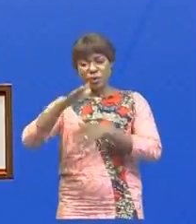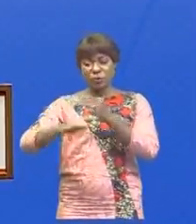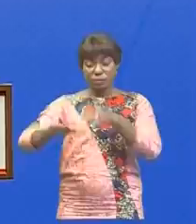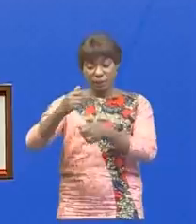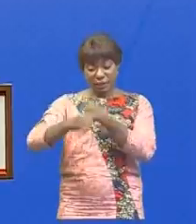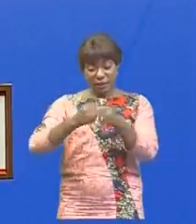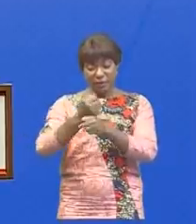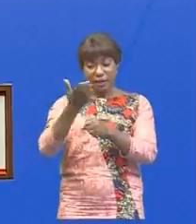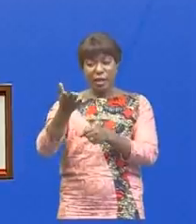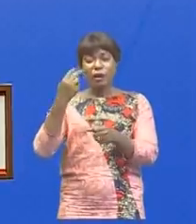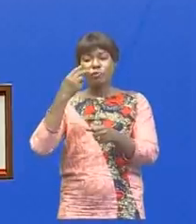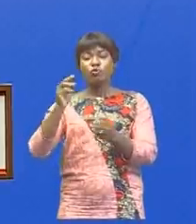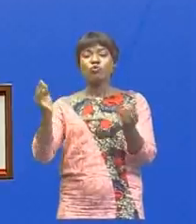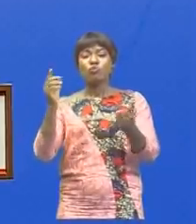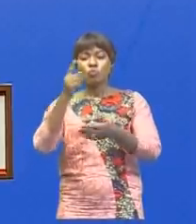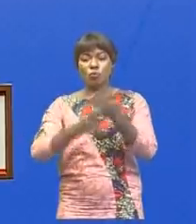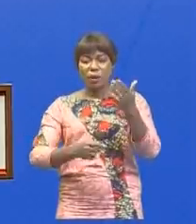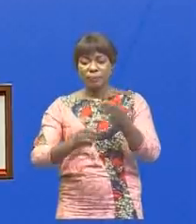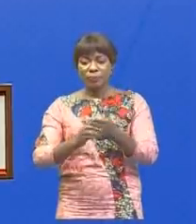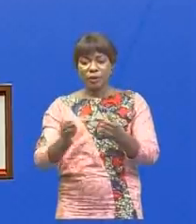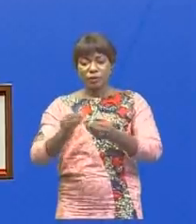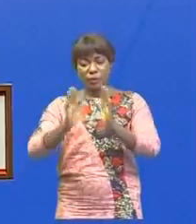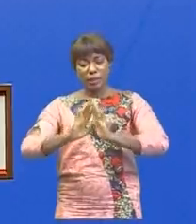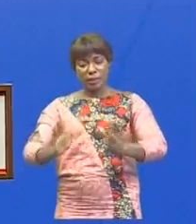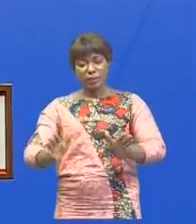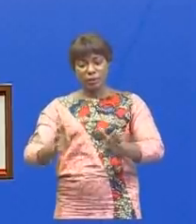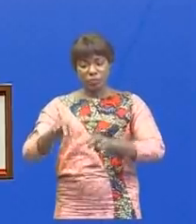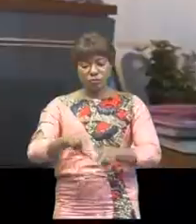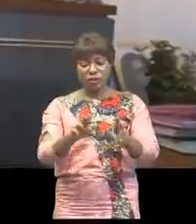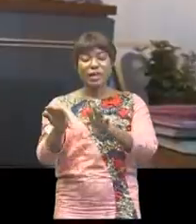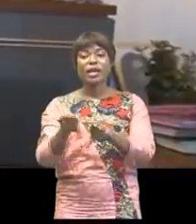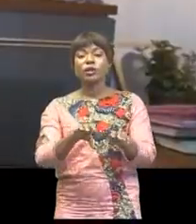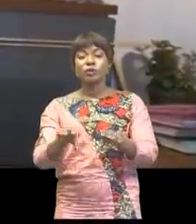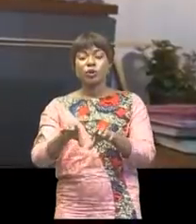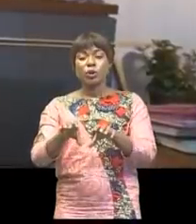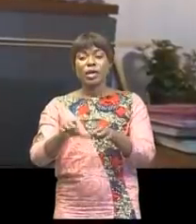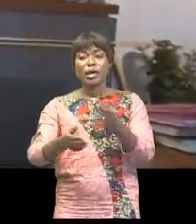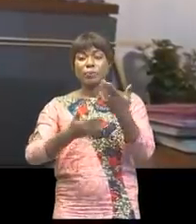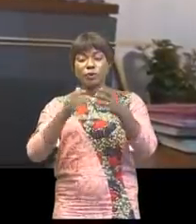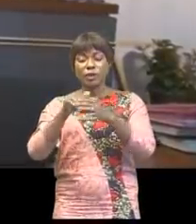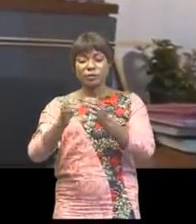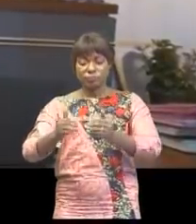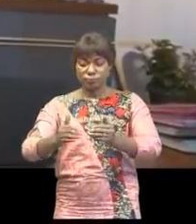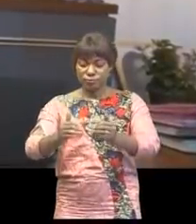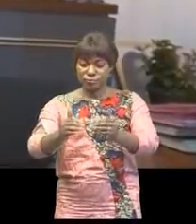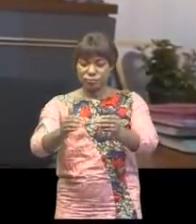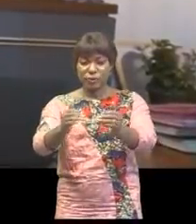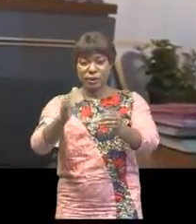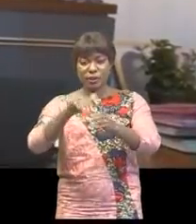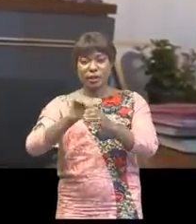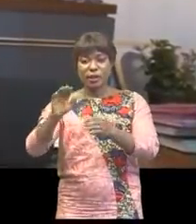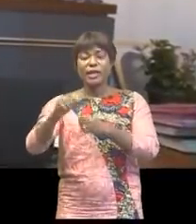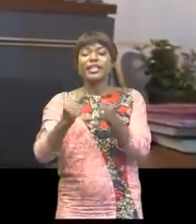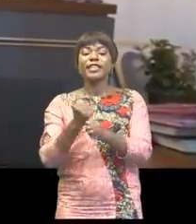terrain en vue d'accroissement de leurs capacités et moyens d'action indispensables à la poursuite sans ordre de leurs